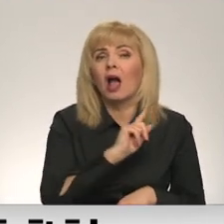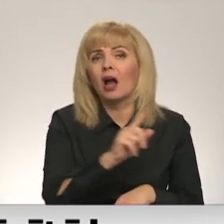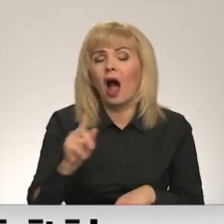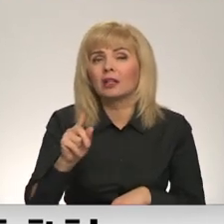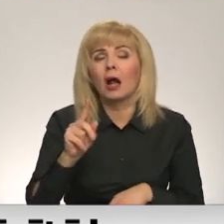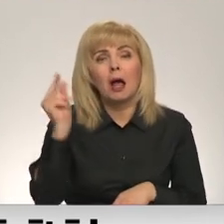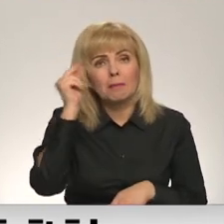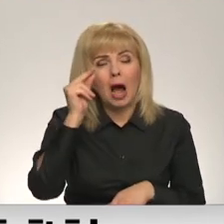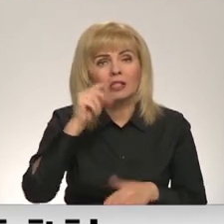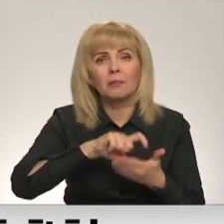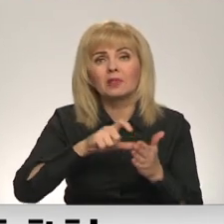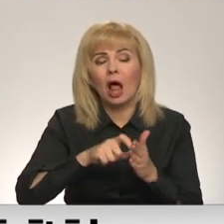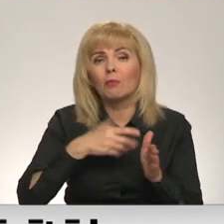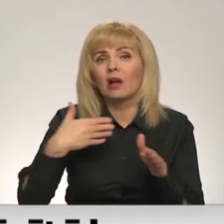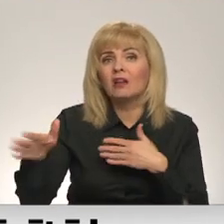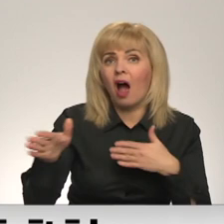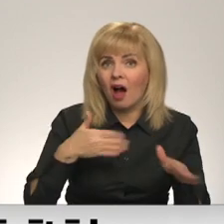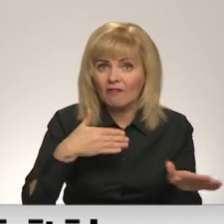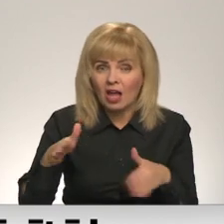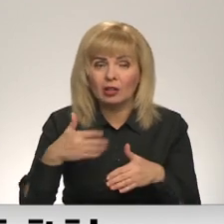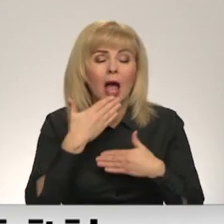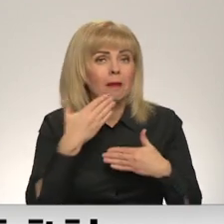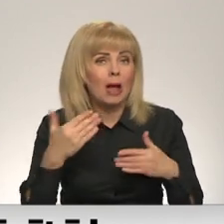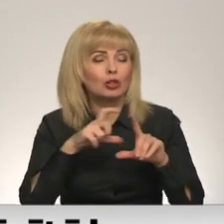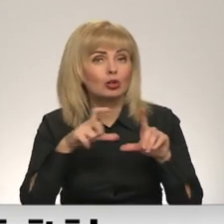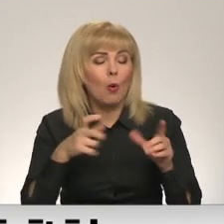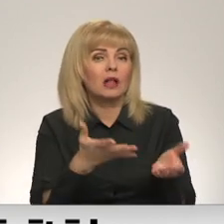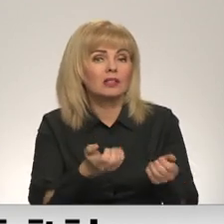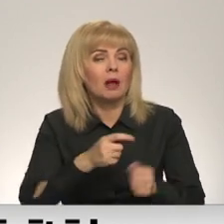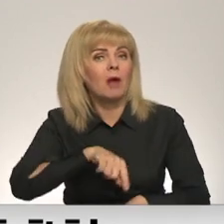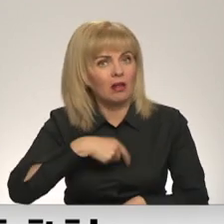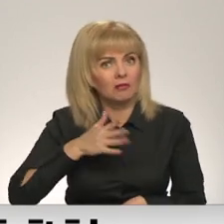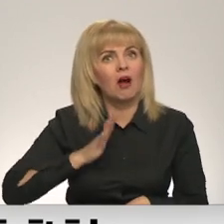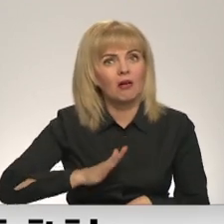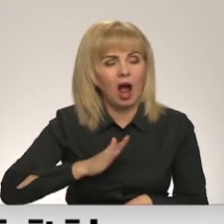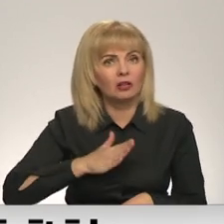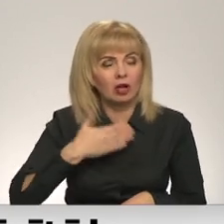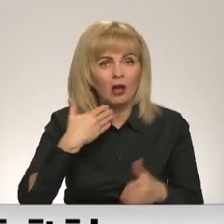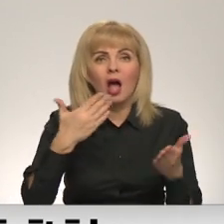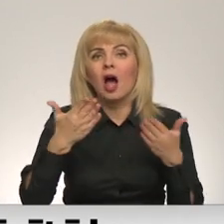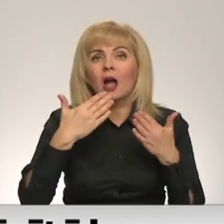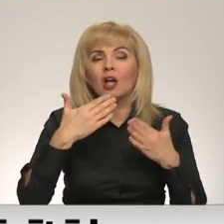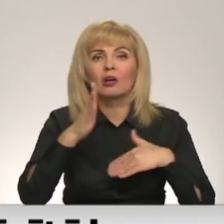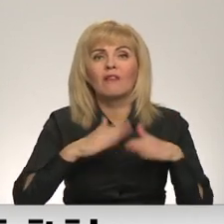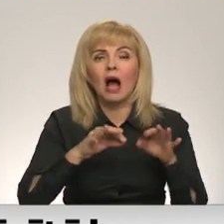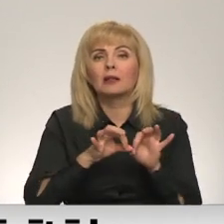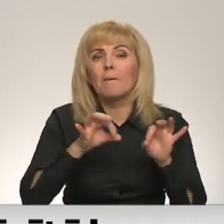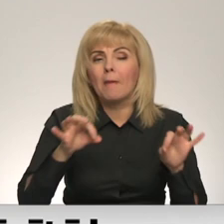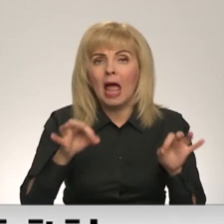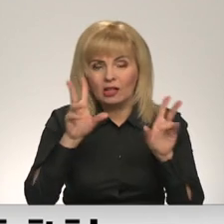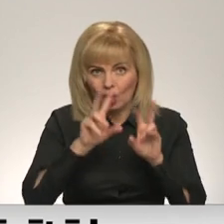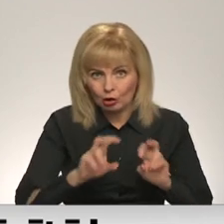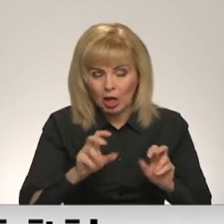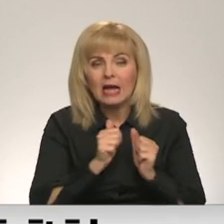mācību telpām jāvēdina. Beidzot skolas ir sākuši saņemt ilgi gaidītos gaisa kvalitātes mērītājs, kas palīdzēs